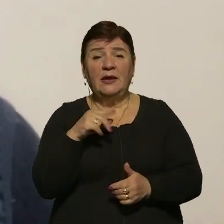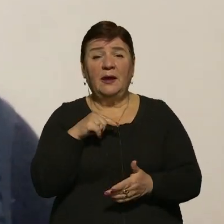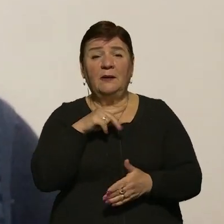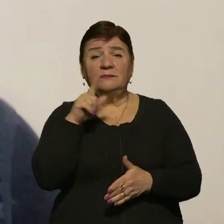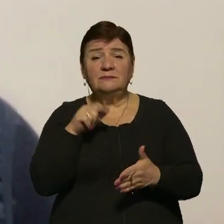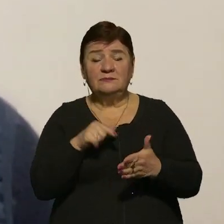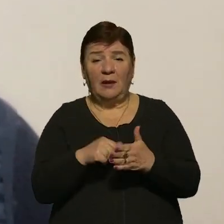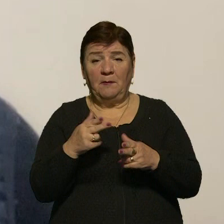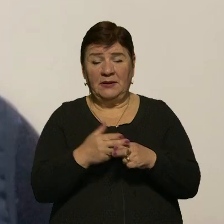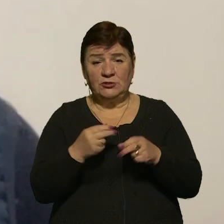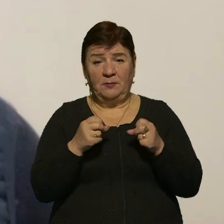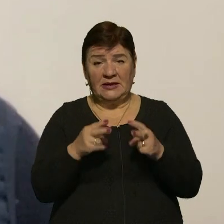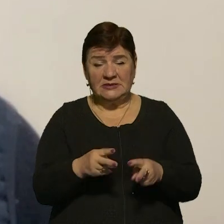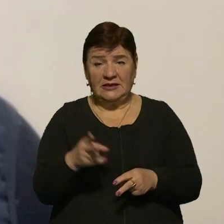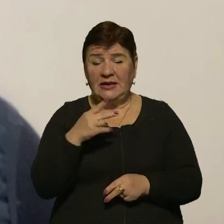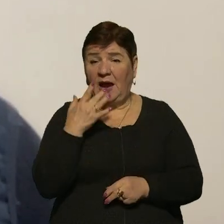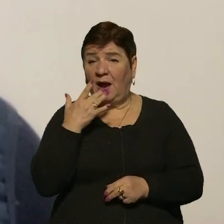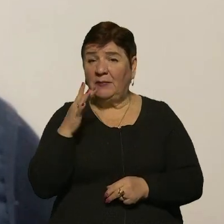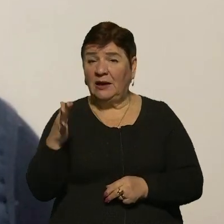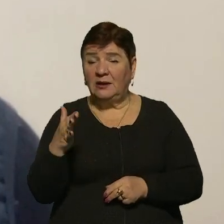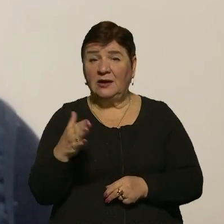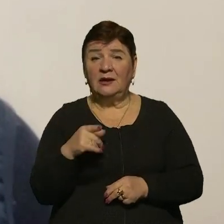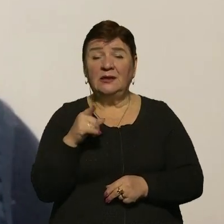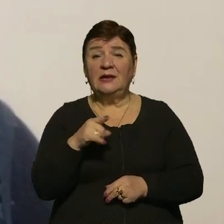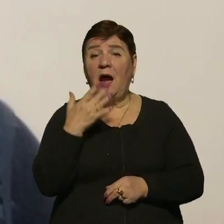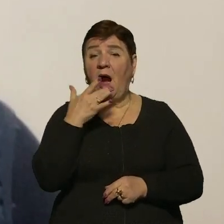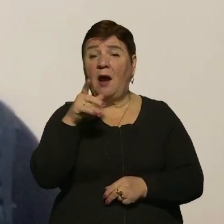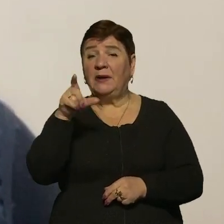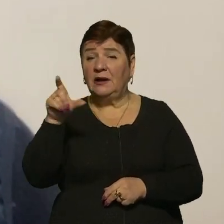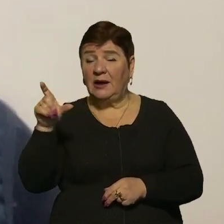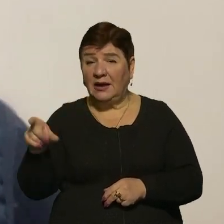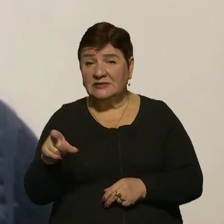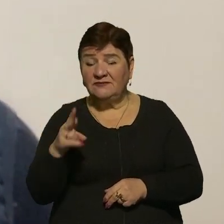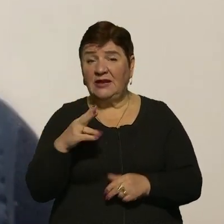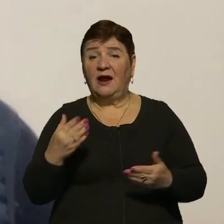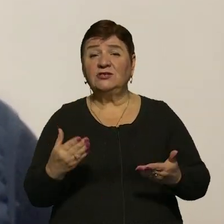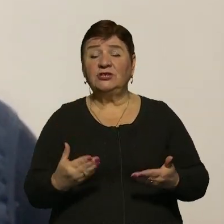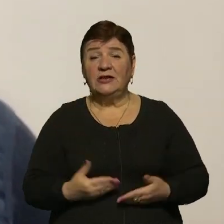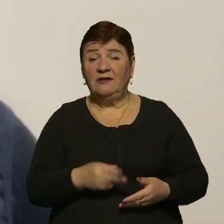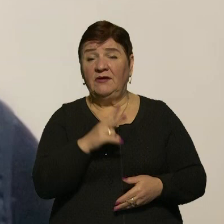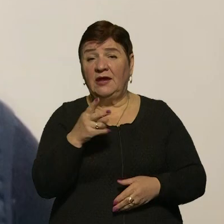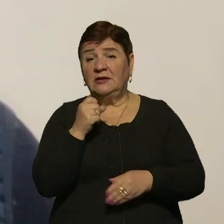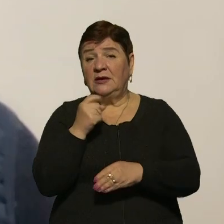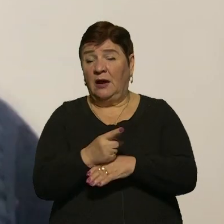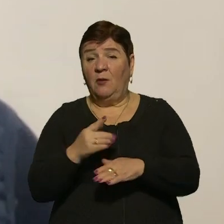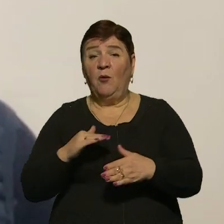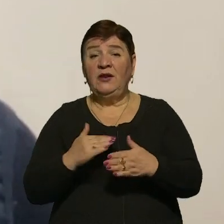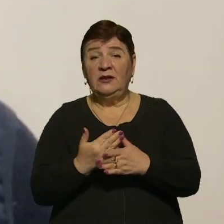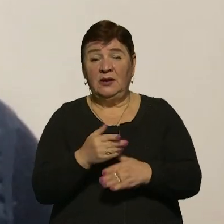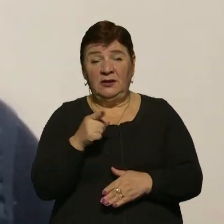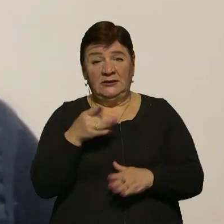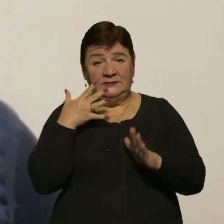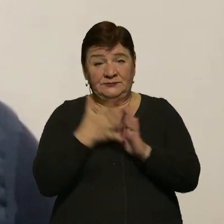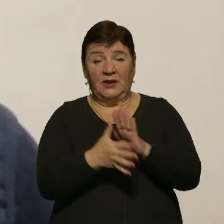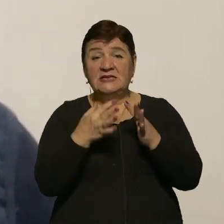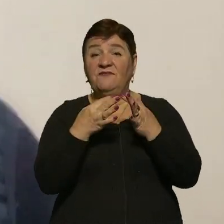питання фізичної безпеки. Бо для Сполучених Штатів Америки, для американців, от, для мешканців, які замовляють собі потім політику, для них поняття